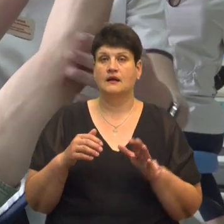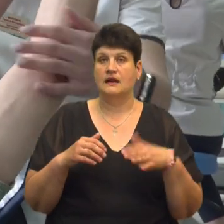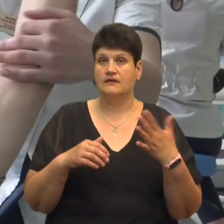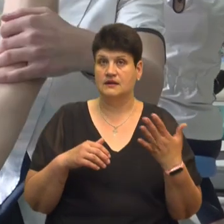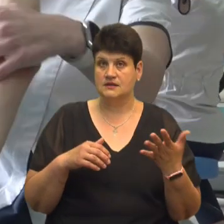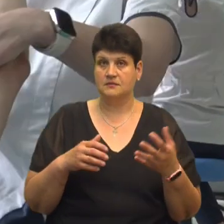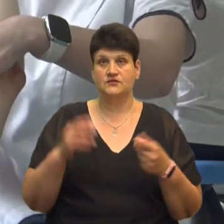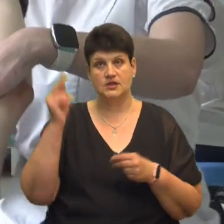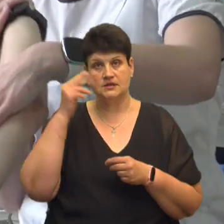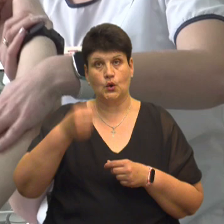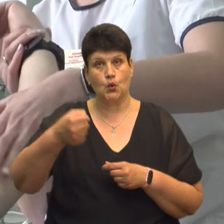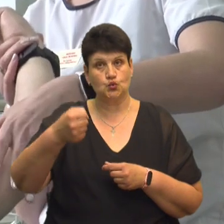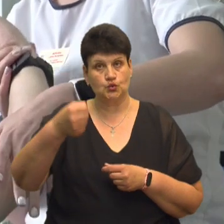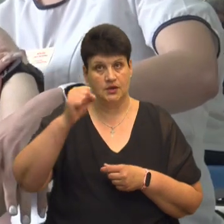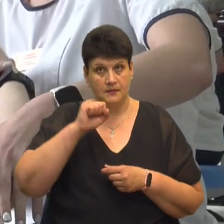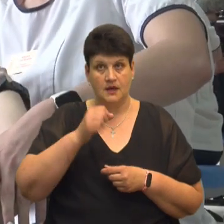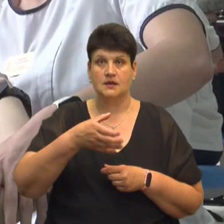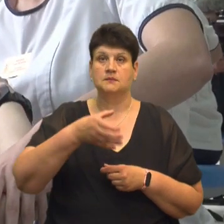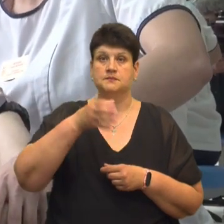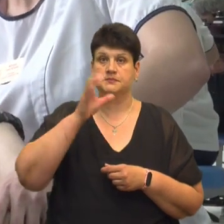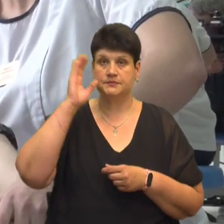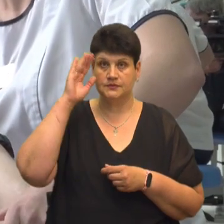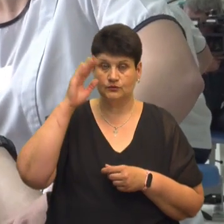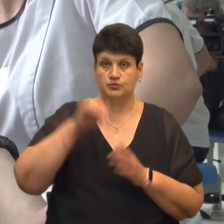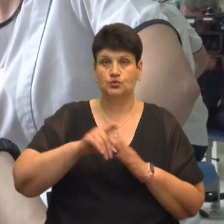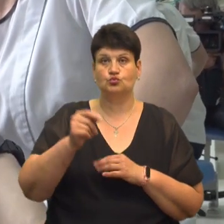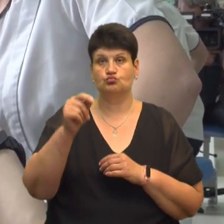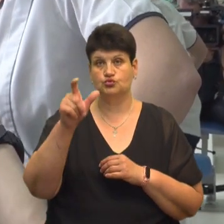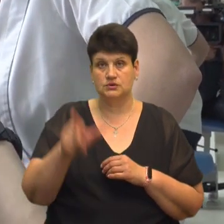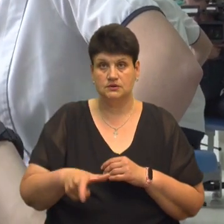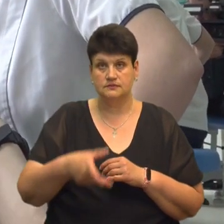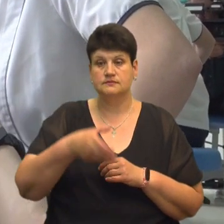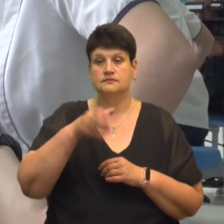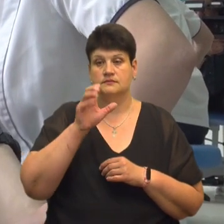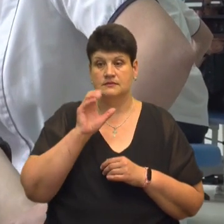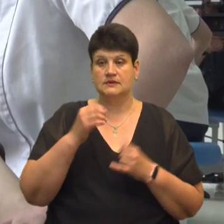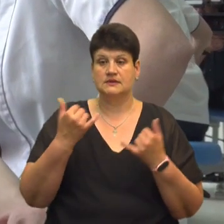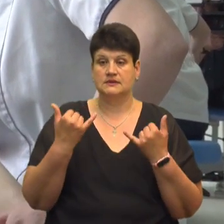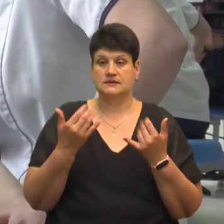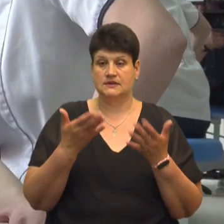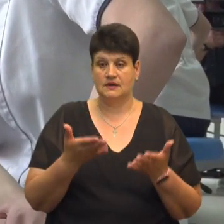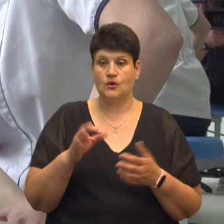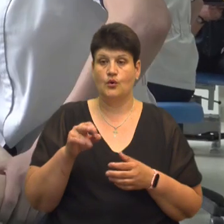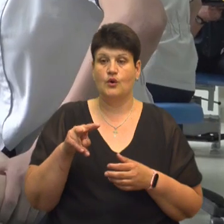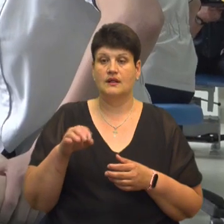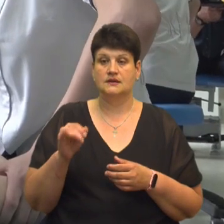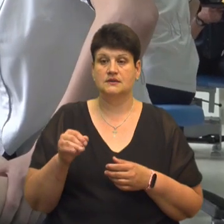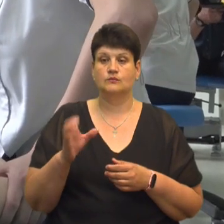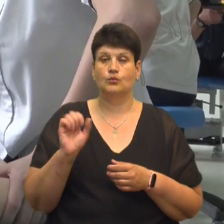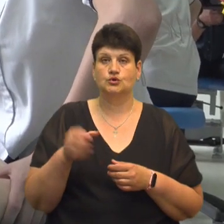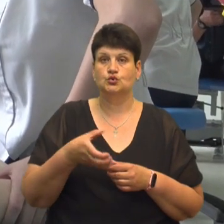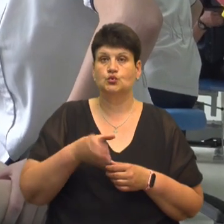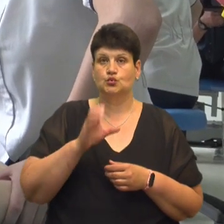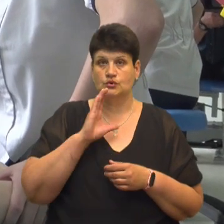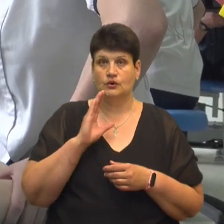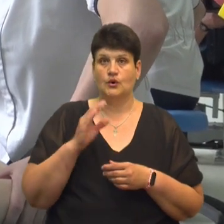кружку заново, ми вчилися водичку пити спочатку з бутилки. Зараз вже Олександр може з кружки пити. Одягатися